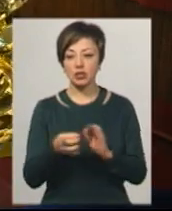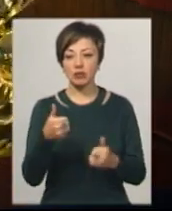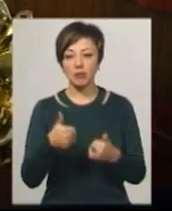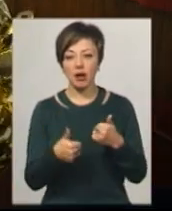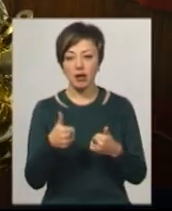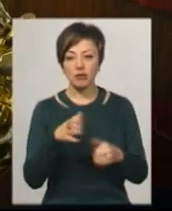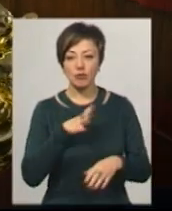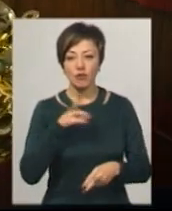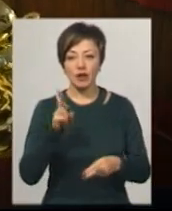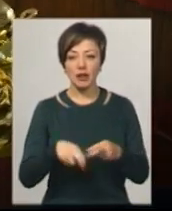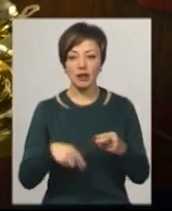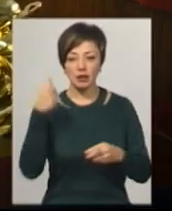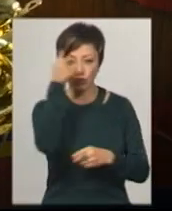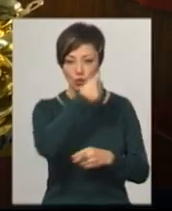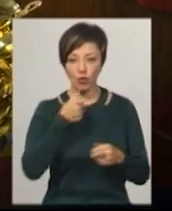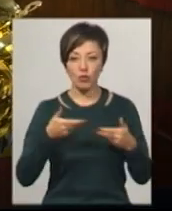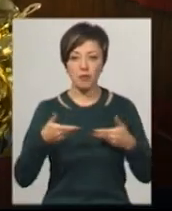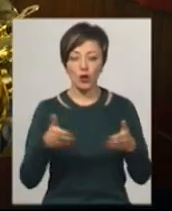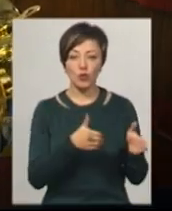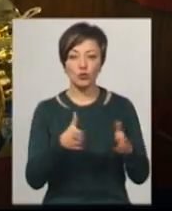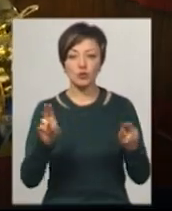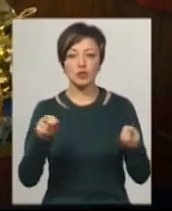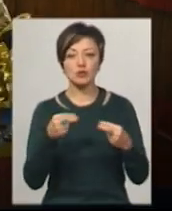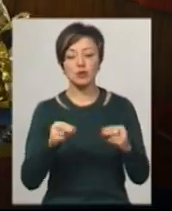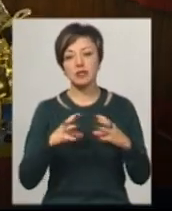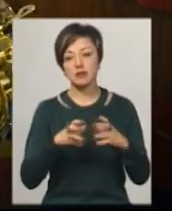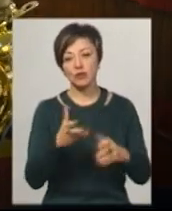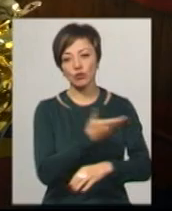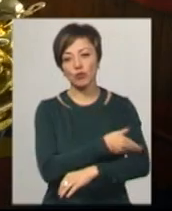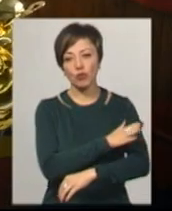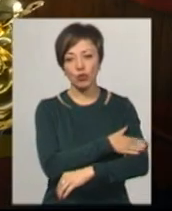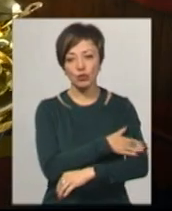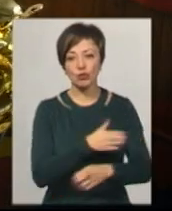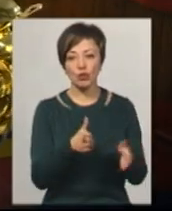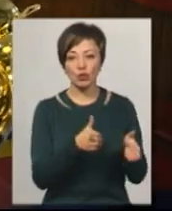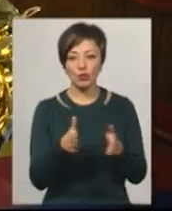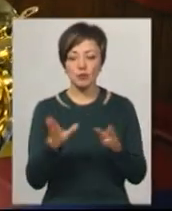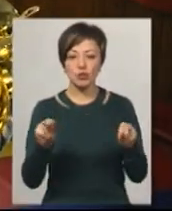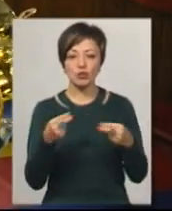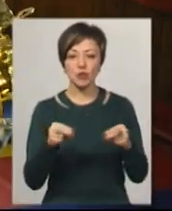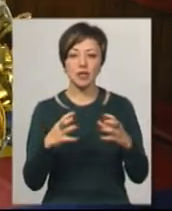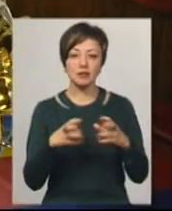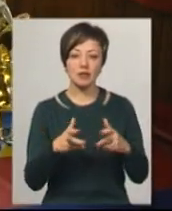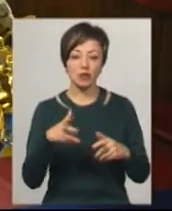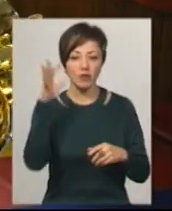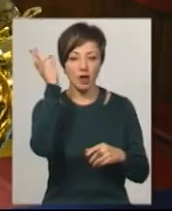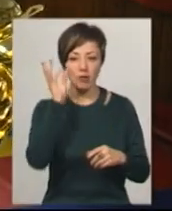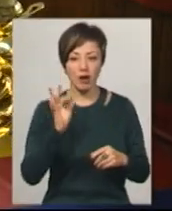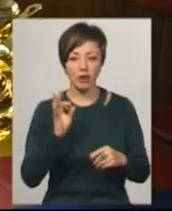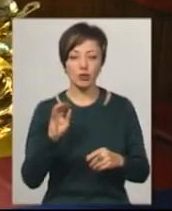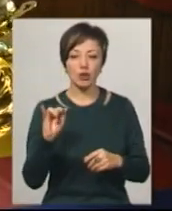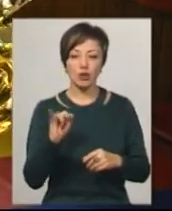кінець року. Ми готуємося на чемпіонат світу в Польщу, готуємося на чемпіонат світу в Германію,